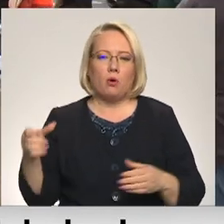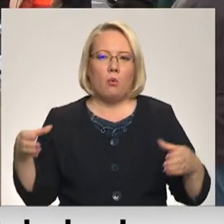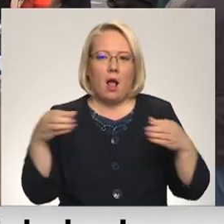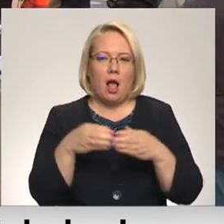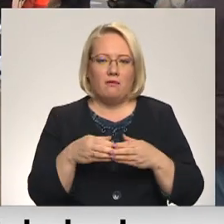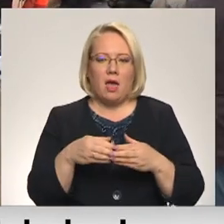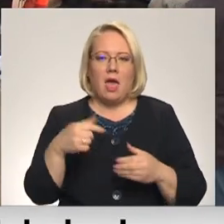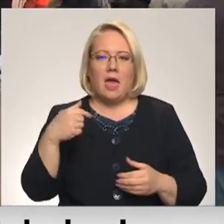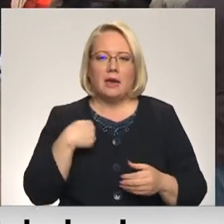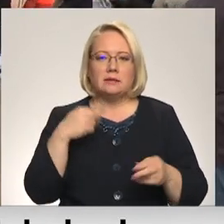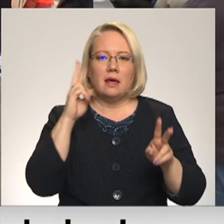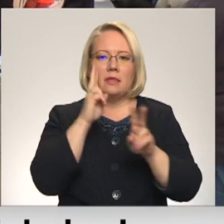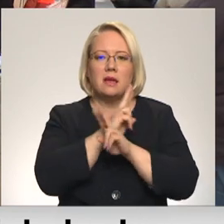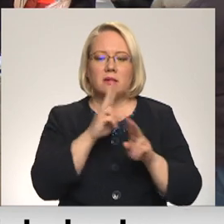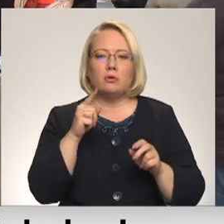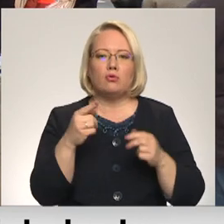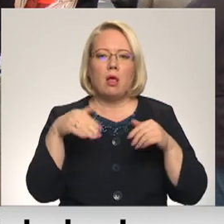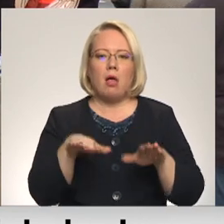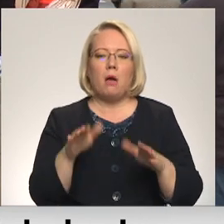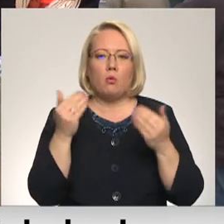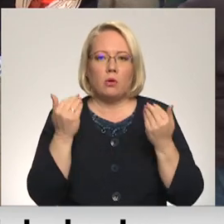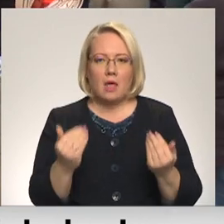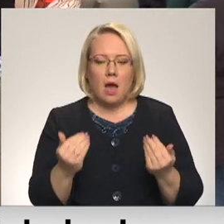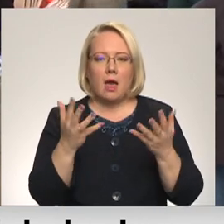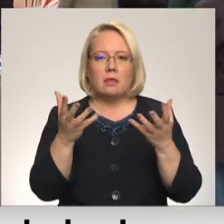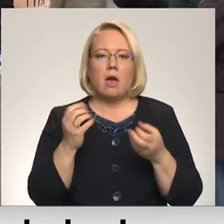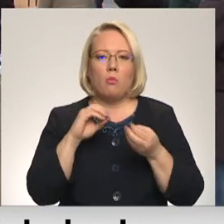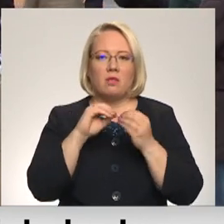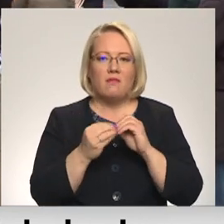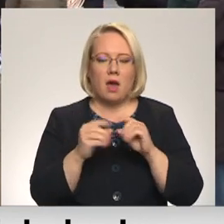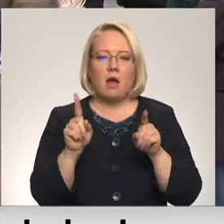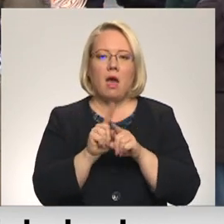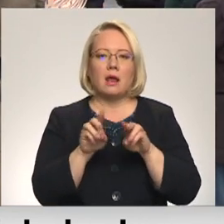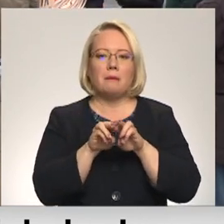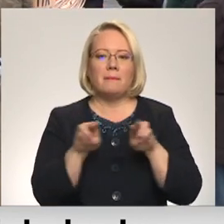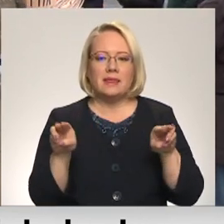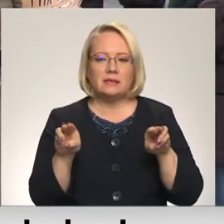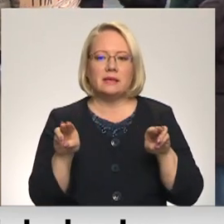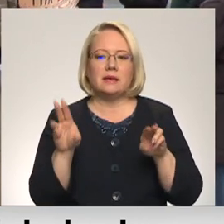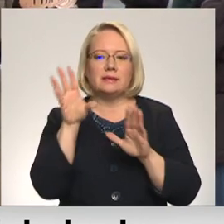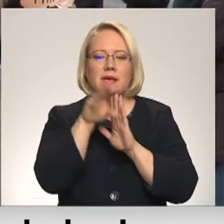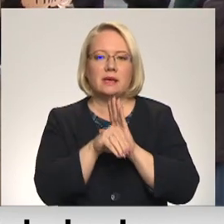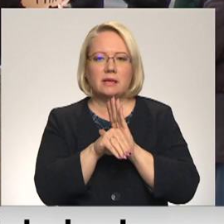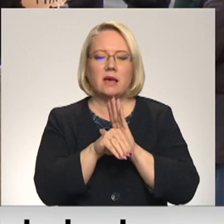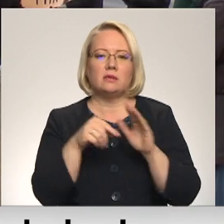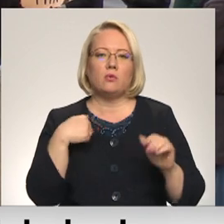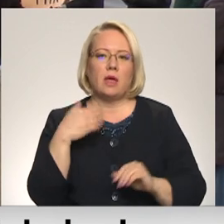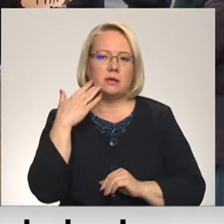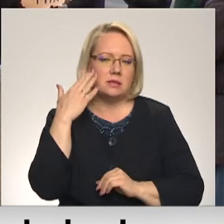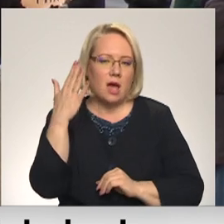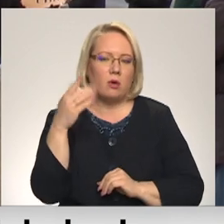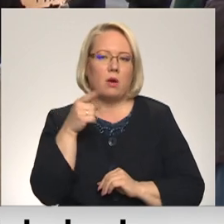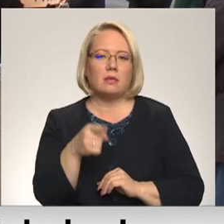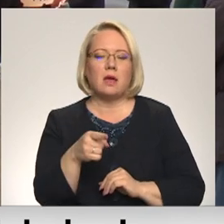absolūti nesaprotu šo lēmumu tagad, ņemot vērā arī ministrijas iesaistoties ceru, ka tas